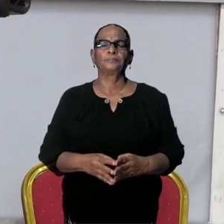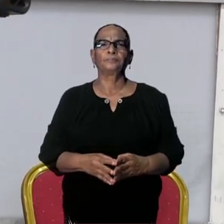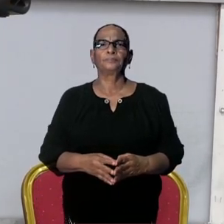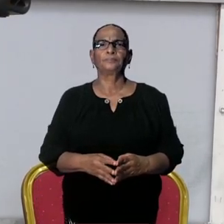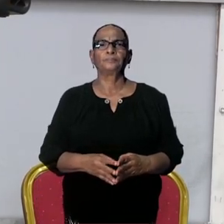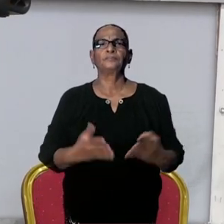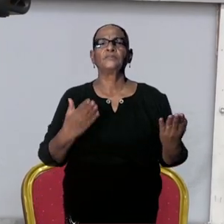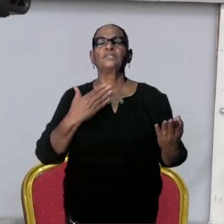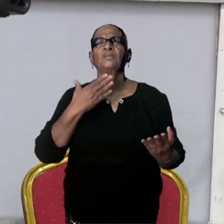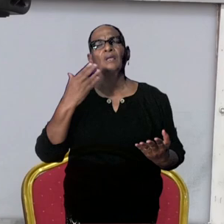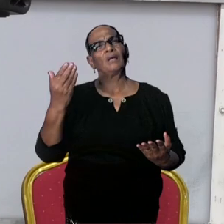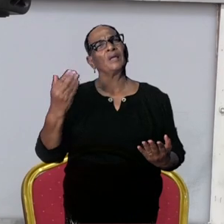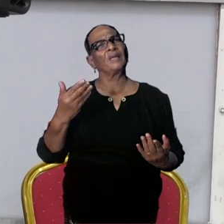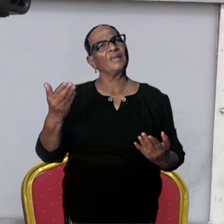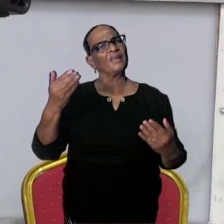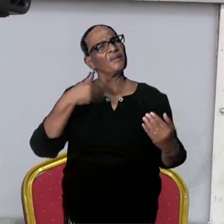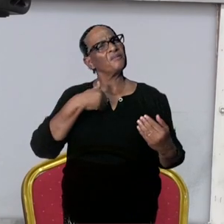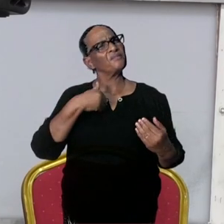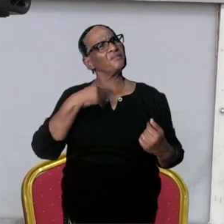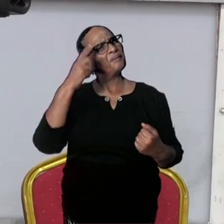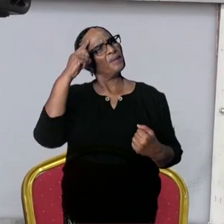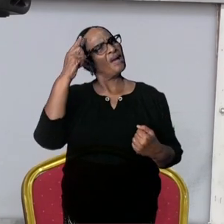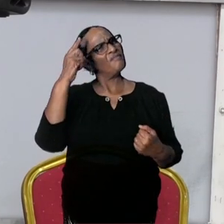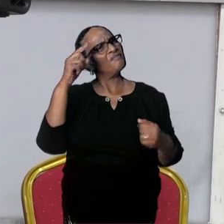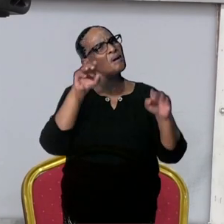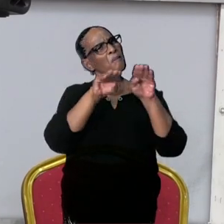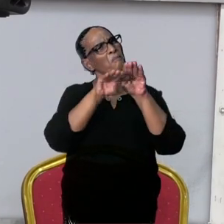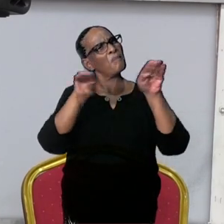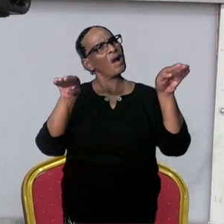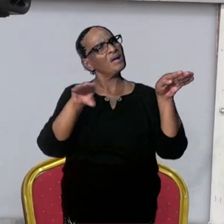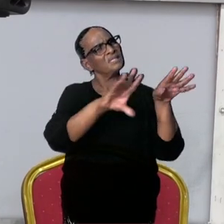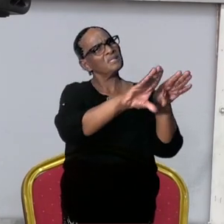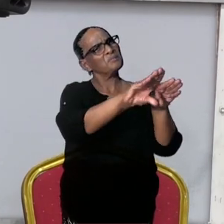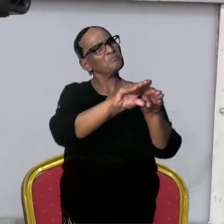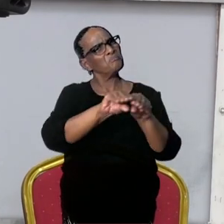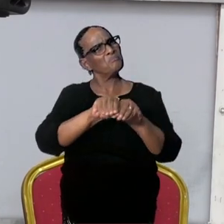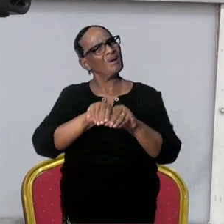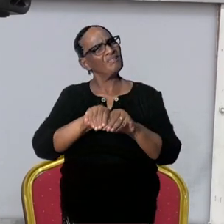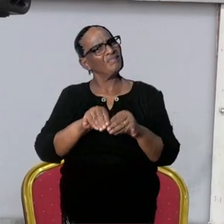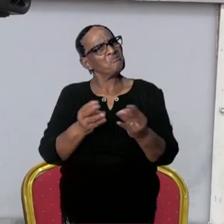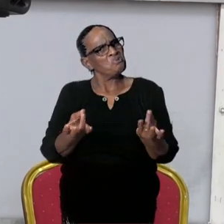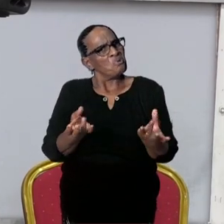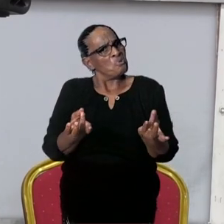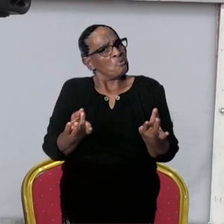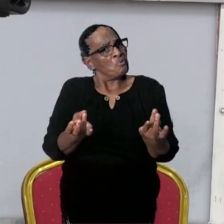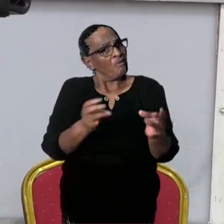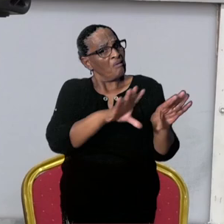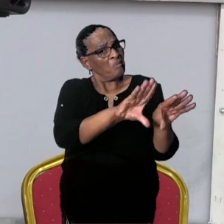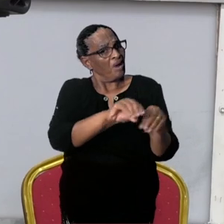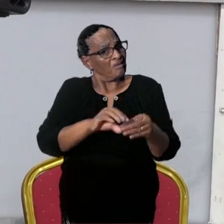Ik vraag me af op basis waarvan de maatregelen worden genomen. Omdat ik